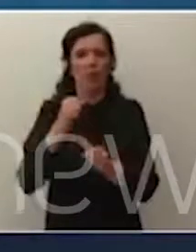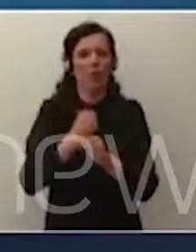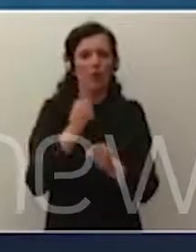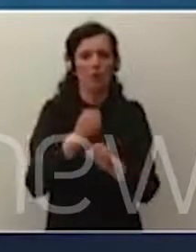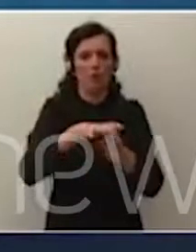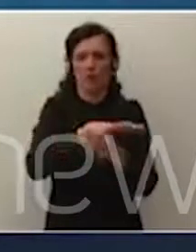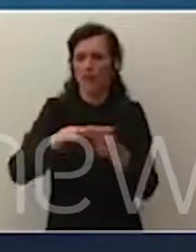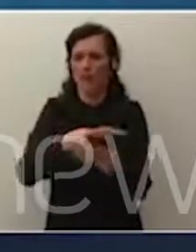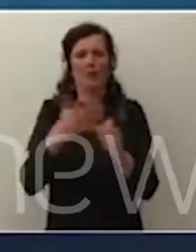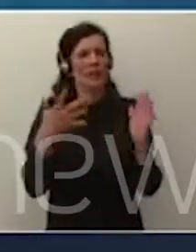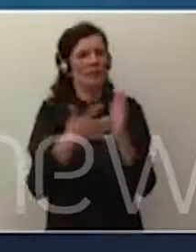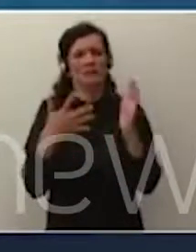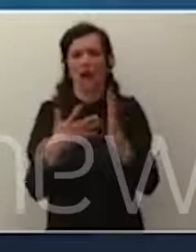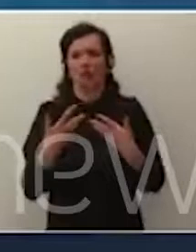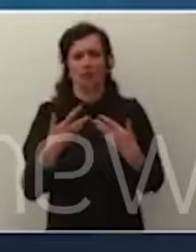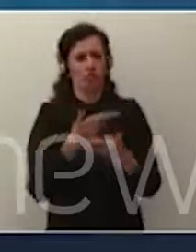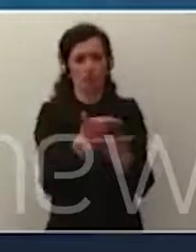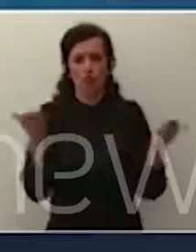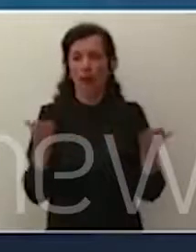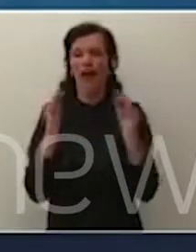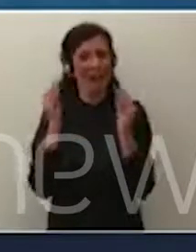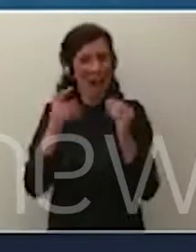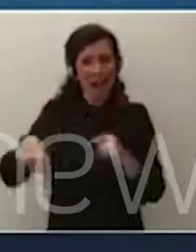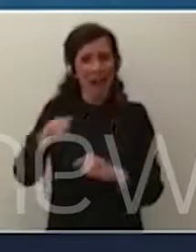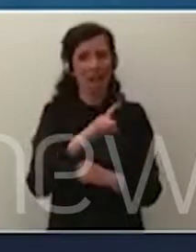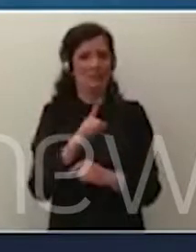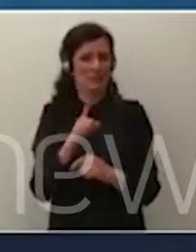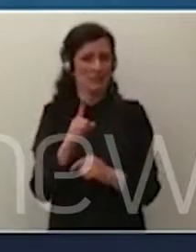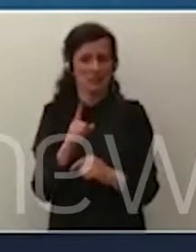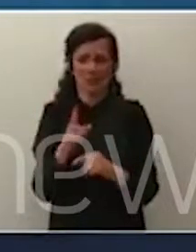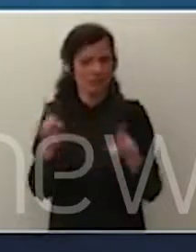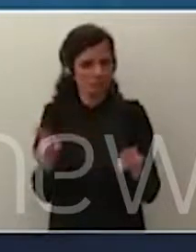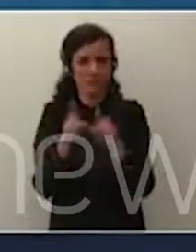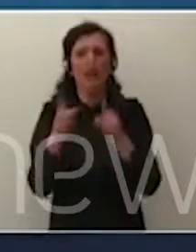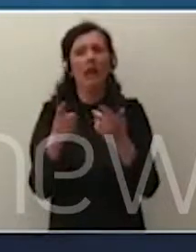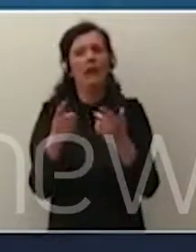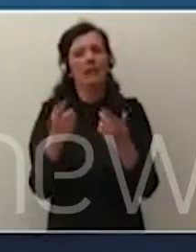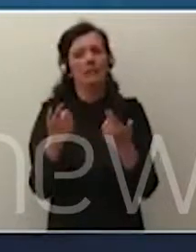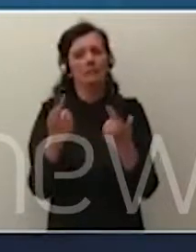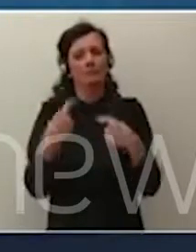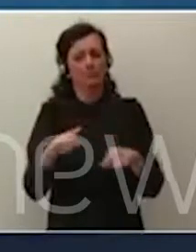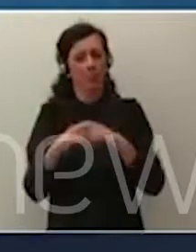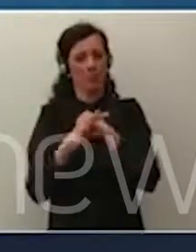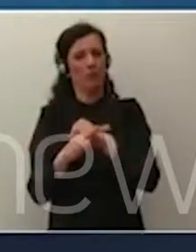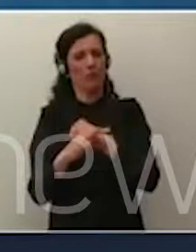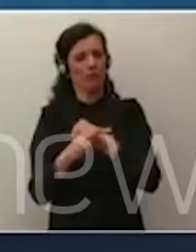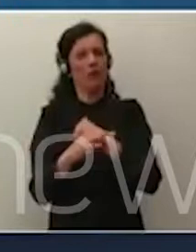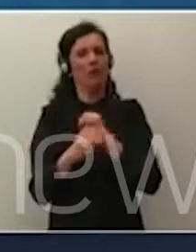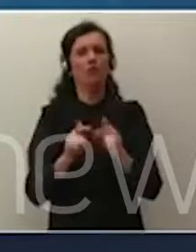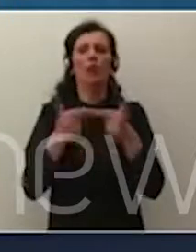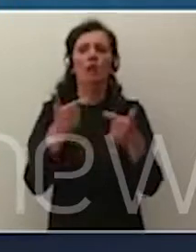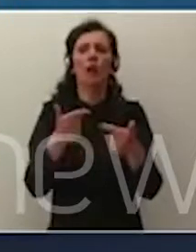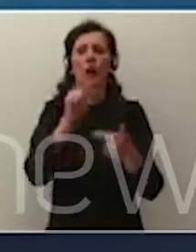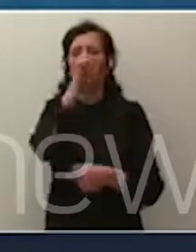ragazzi e in questo senso portano a una maggiore serenità nel Paese,